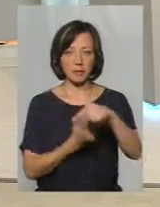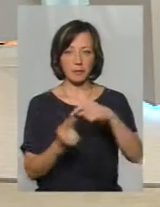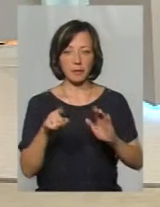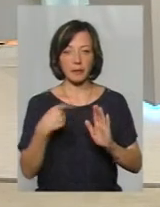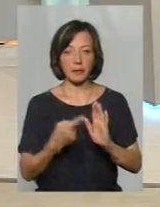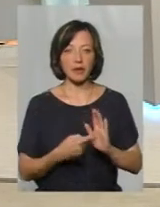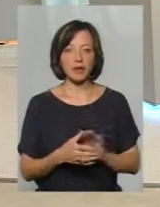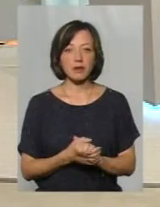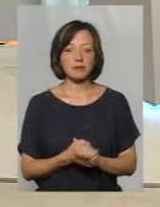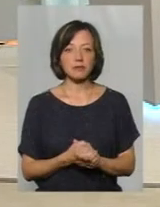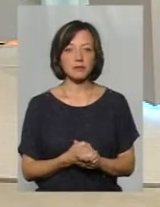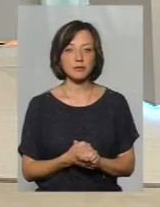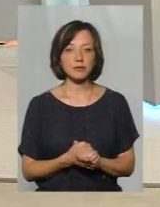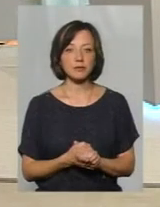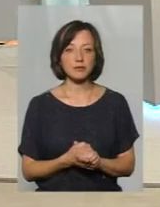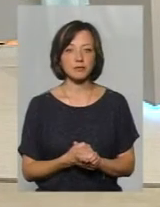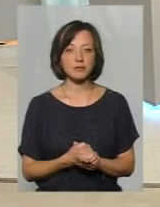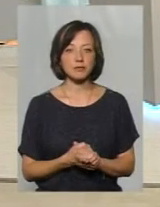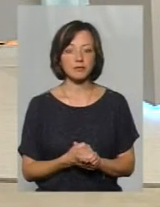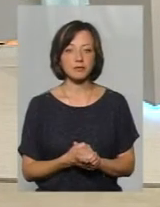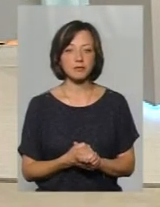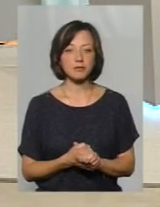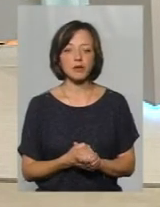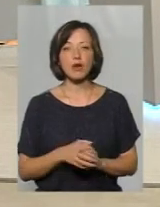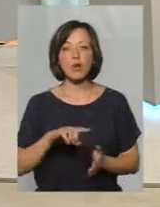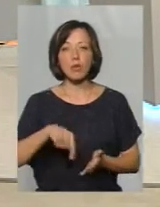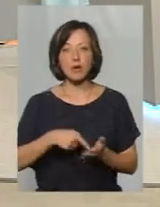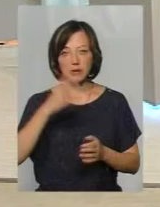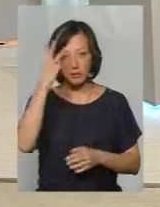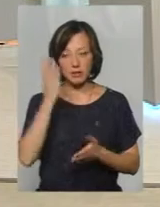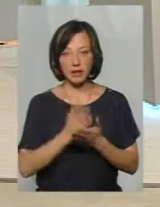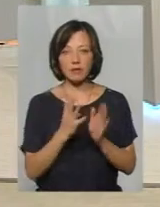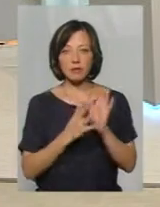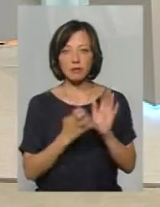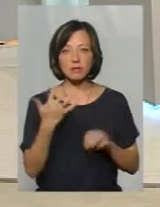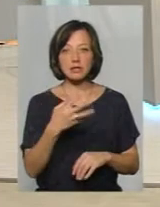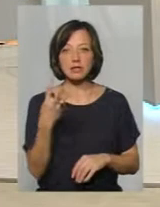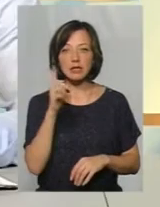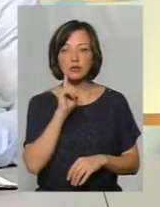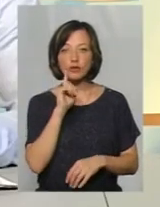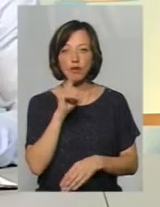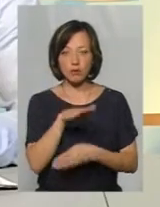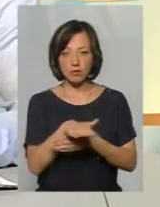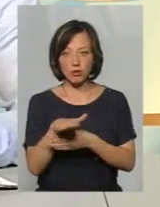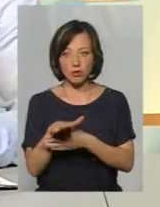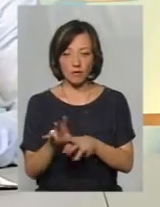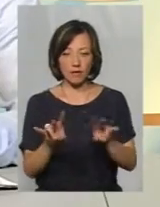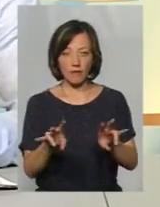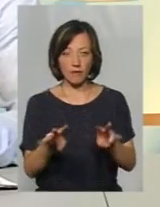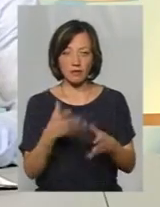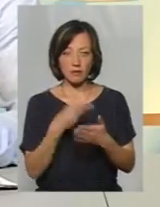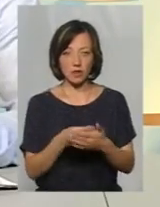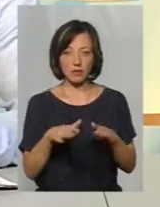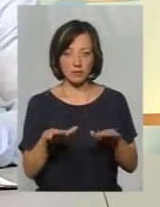Ми в місті маємо 953 тимчасові споруди. Які переважно, вони всі стоять на своїх місцях,